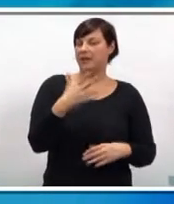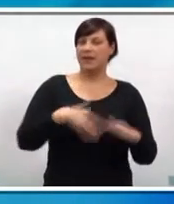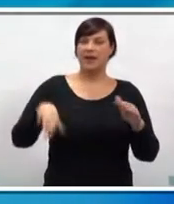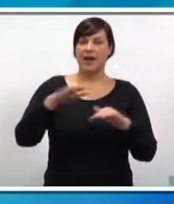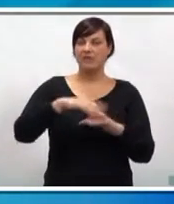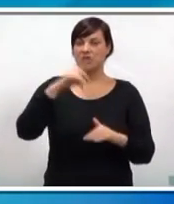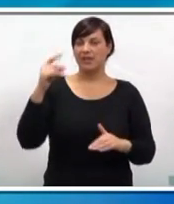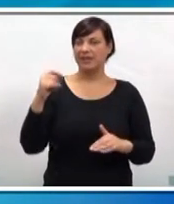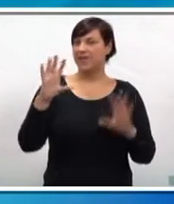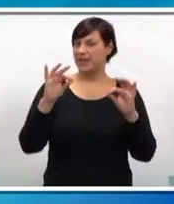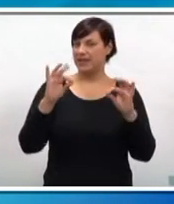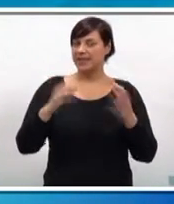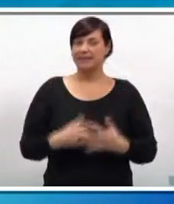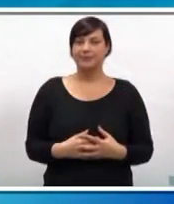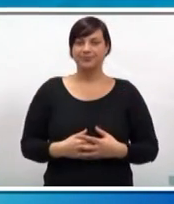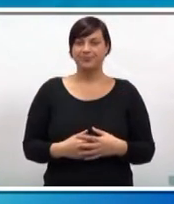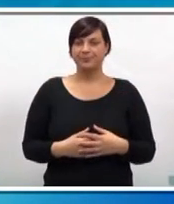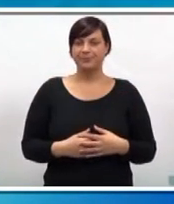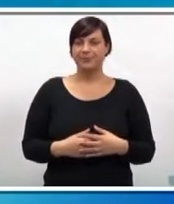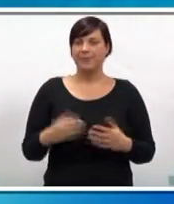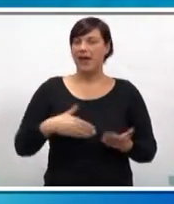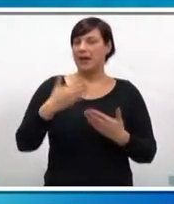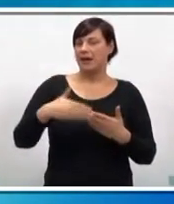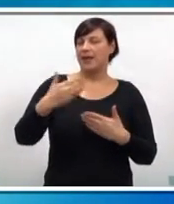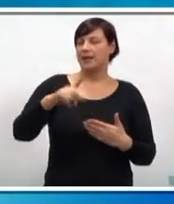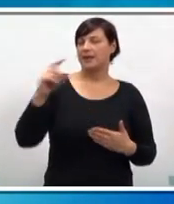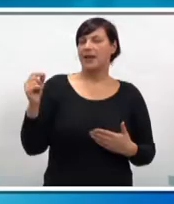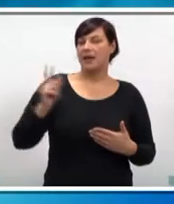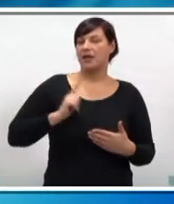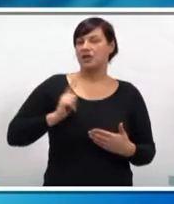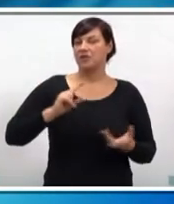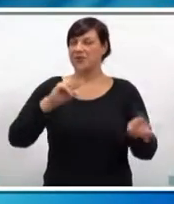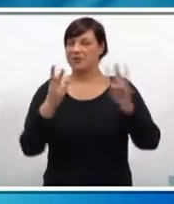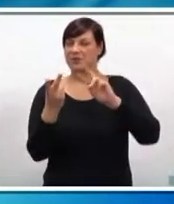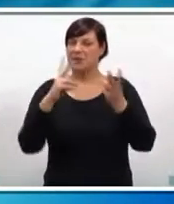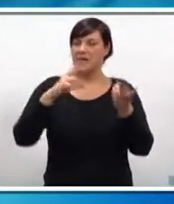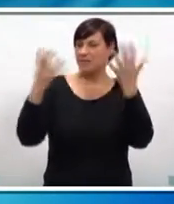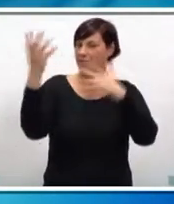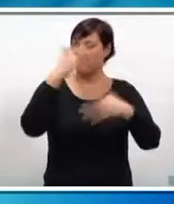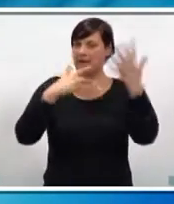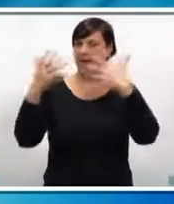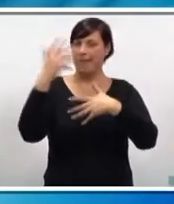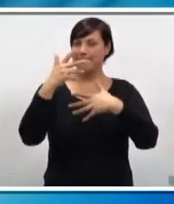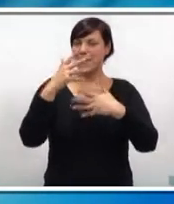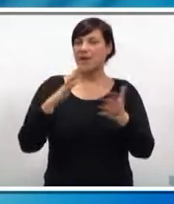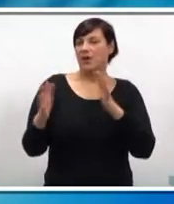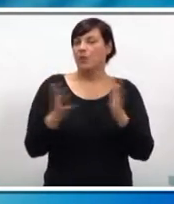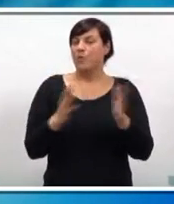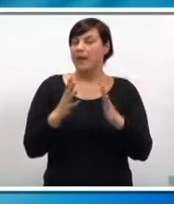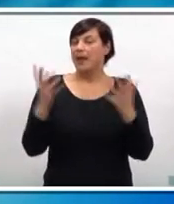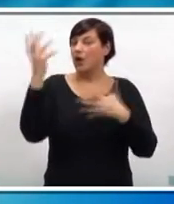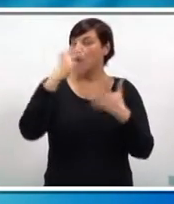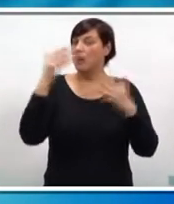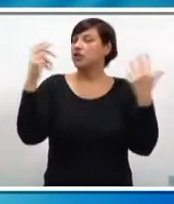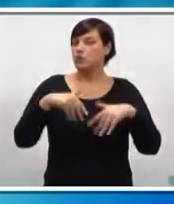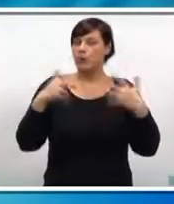3, a najviša dnevna 10 stupnjeva. Narednih dana očekuju nas promjenjivi vremenski uvjeti. Umjereno do pretežno